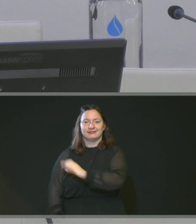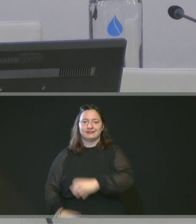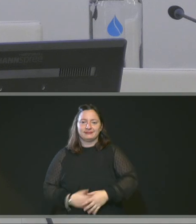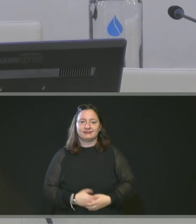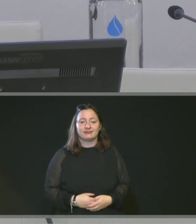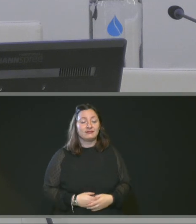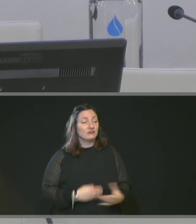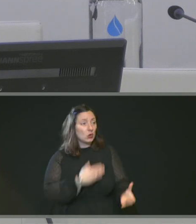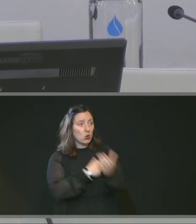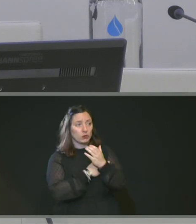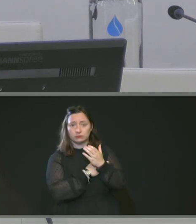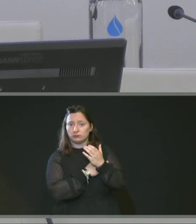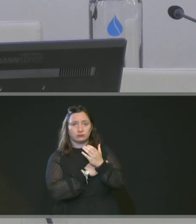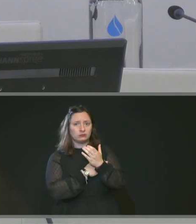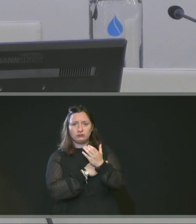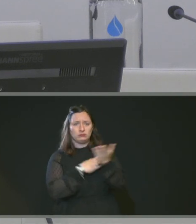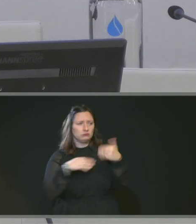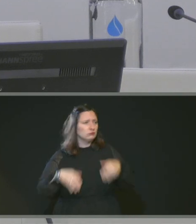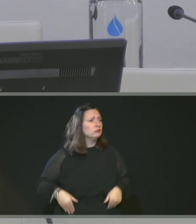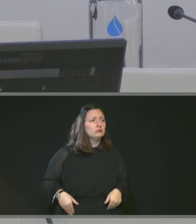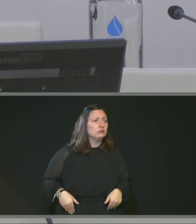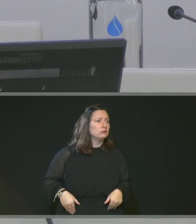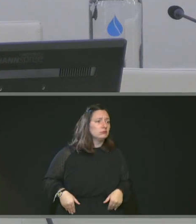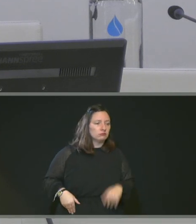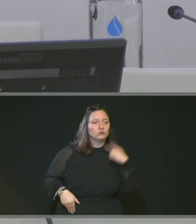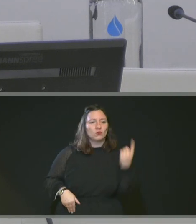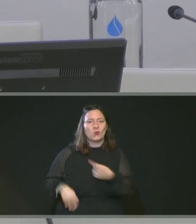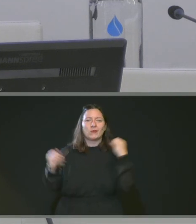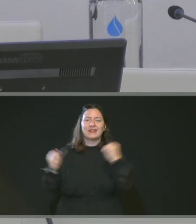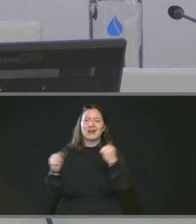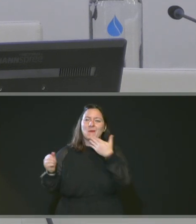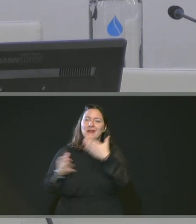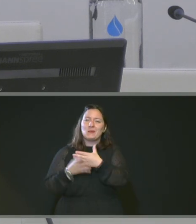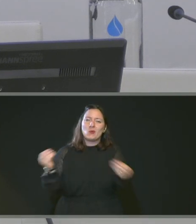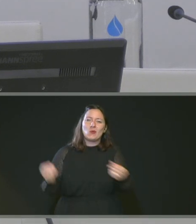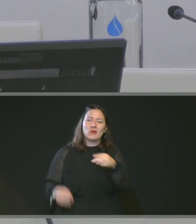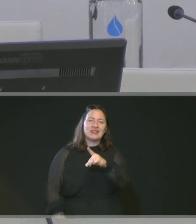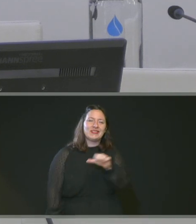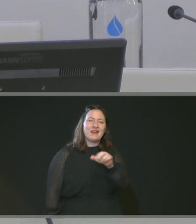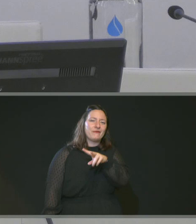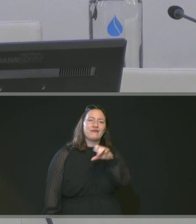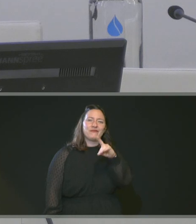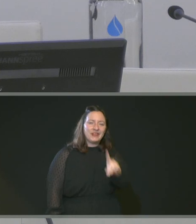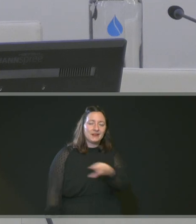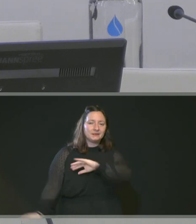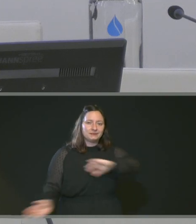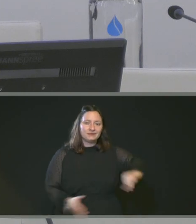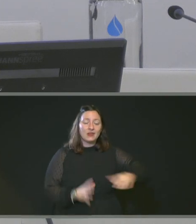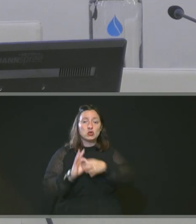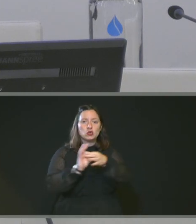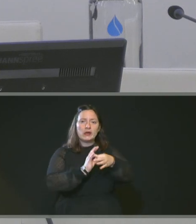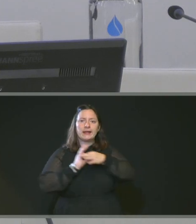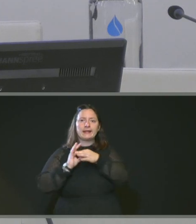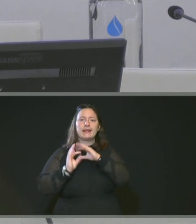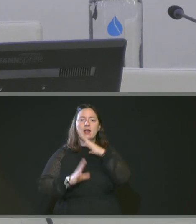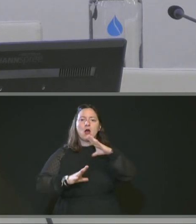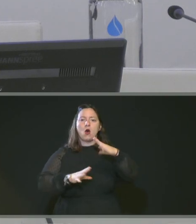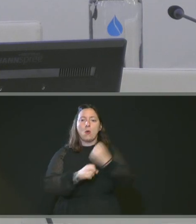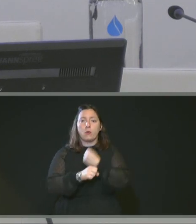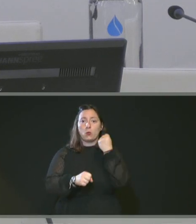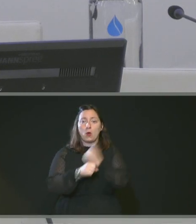Pas de votes contre, je ne pense pas, pas d'abstention, unanimité. Merci beaucoup David. On passe à la solidarité à l'emploi. Nadia Méserard